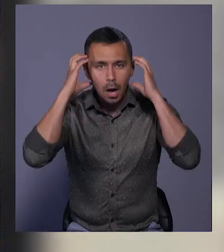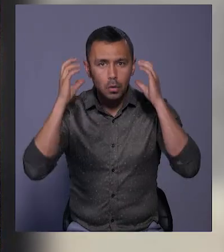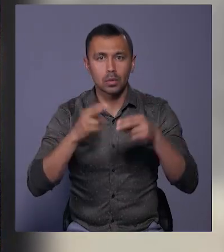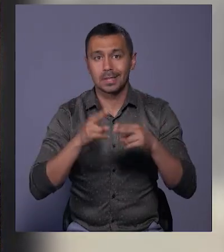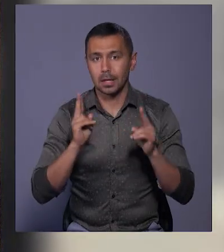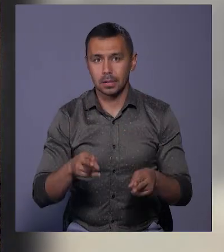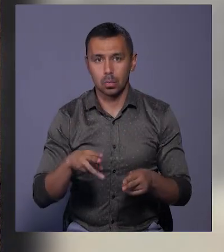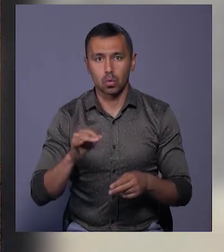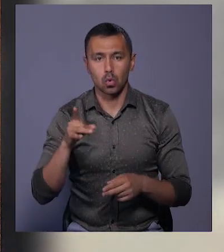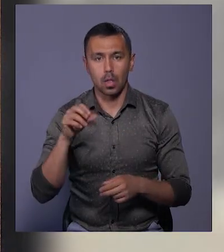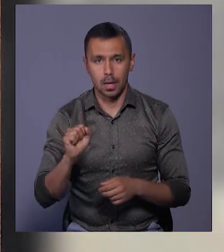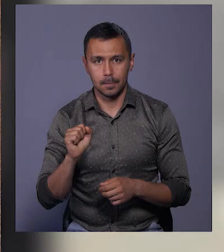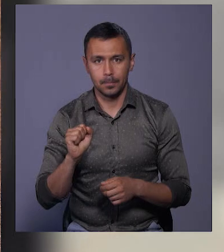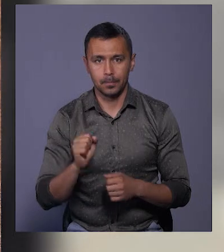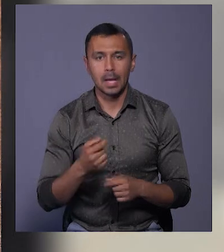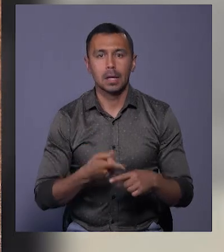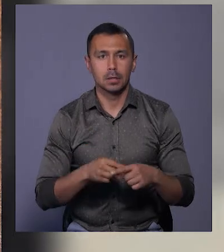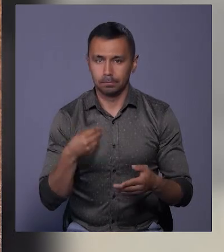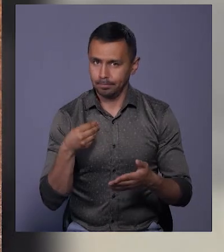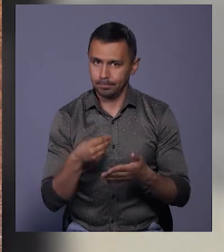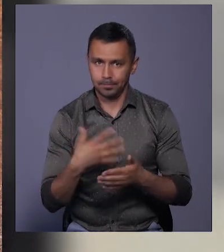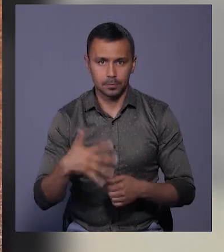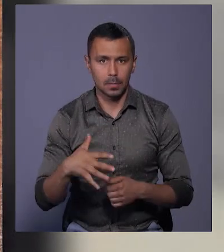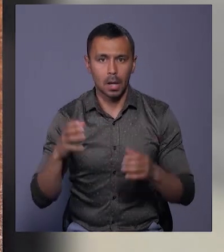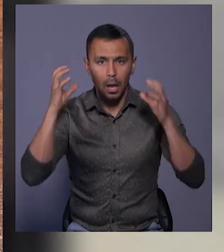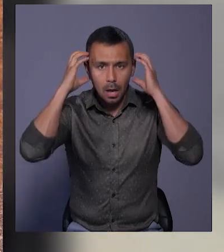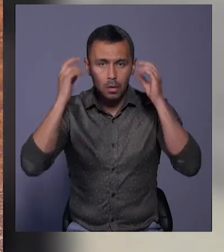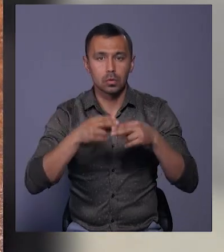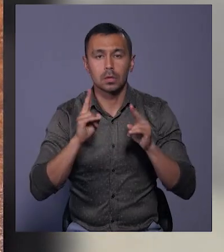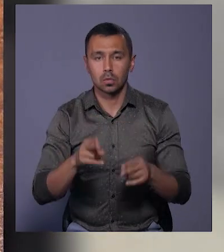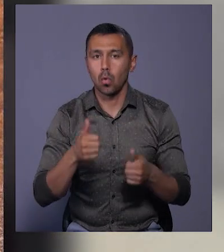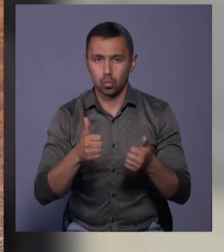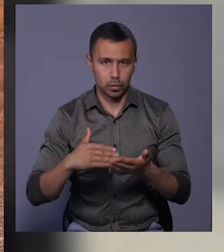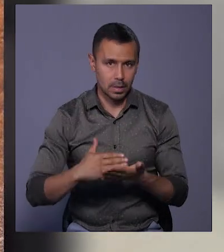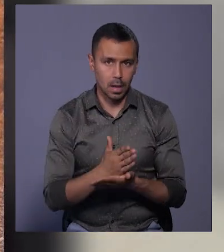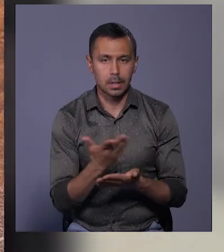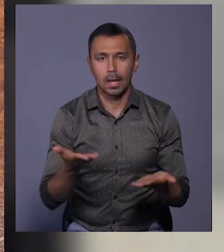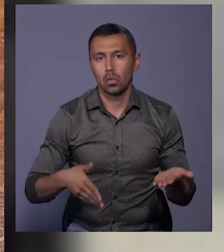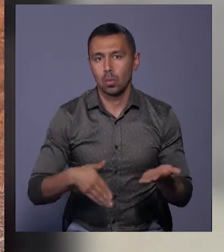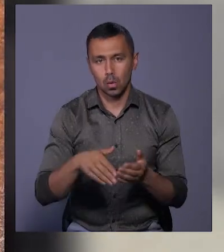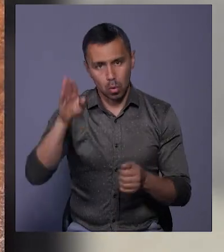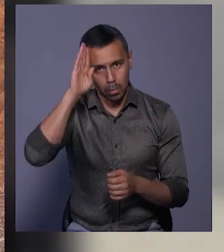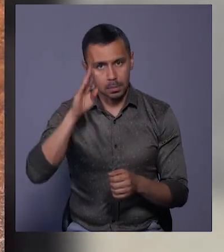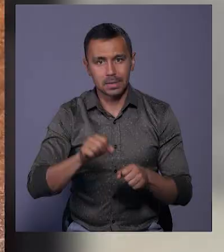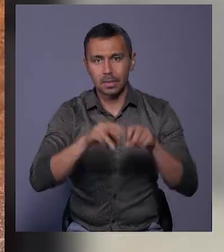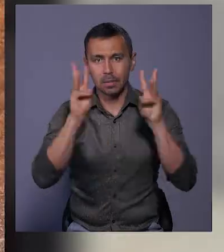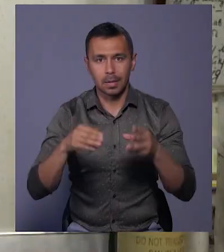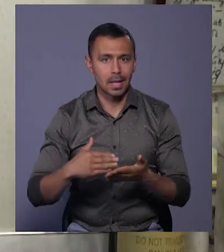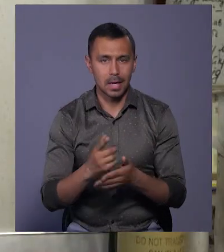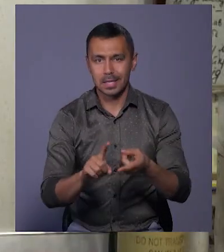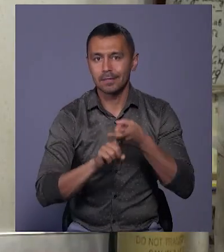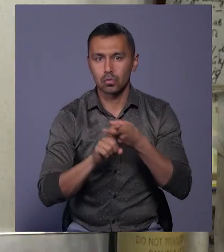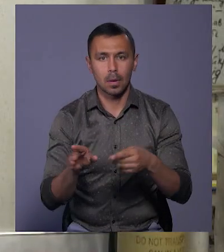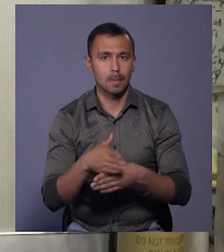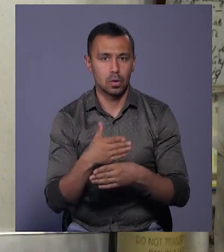«Моторола ДПС-8-2.0» – це дороговартісні радіостанції, але дуже хороші, якісні, які допомагають хлопцям забезпечувати якісний зв'язок між